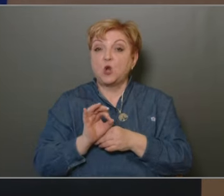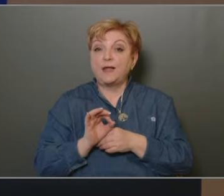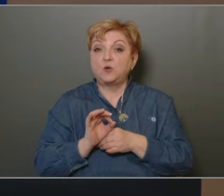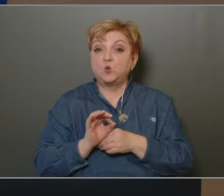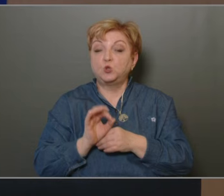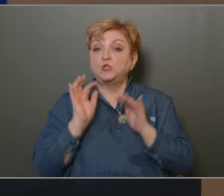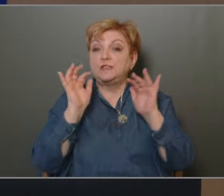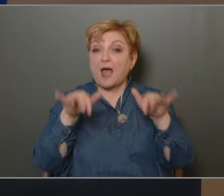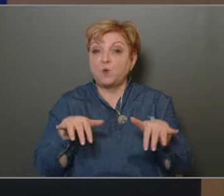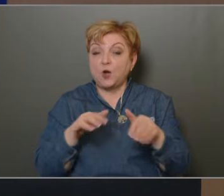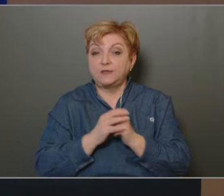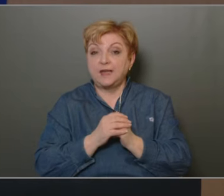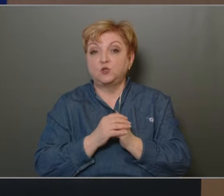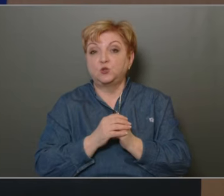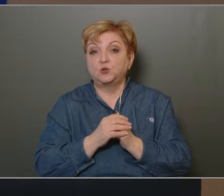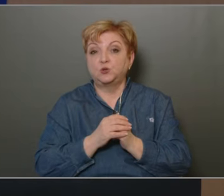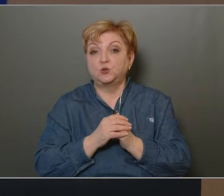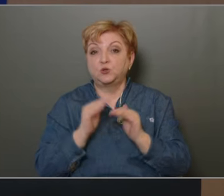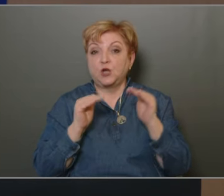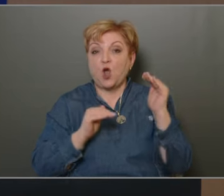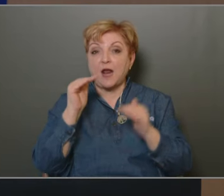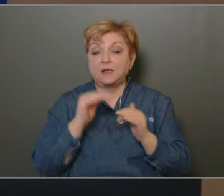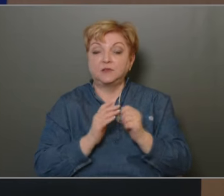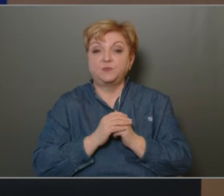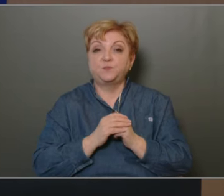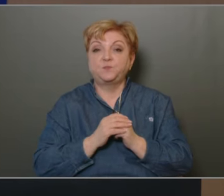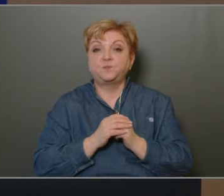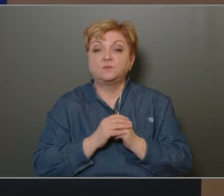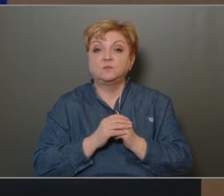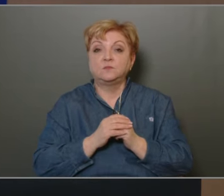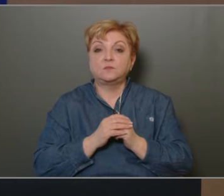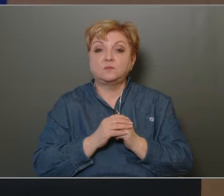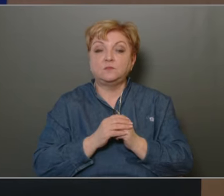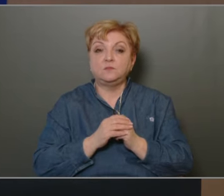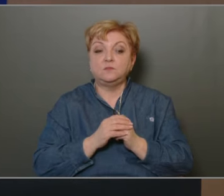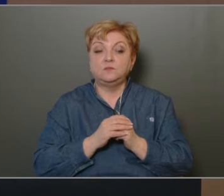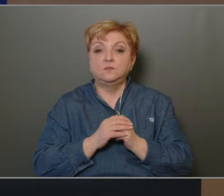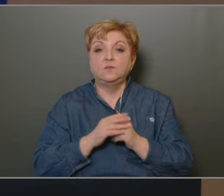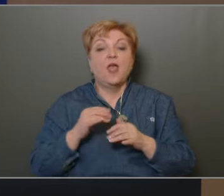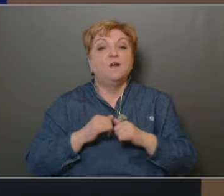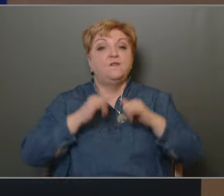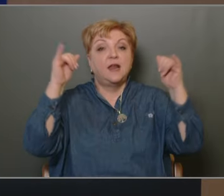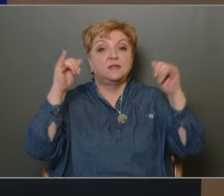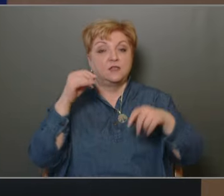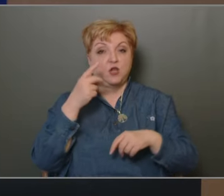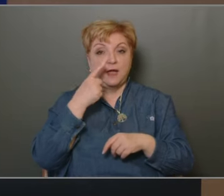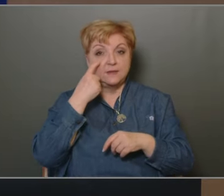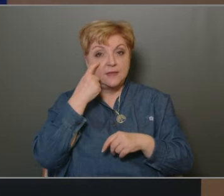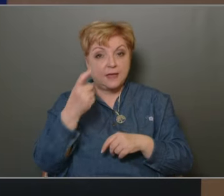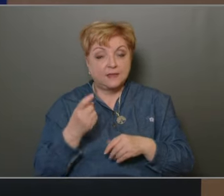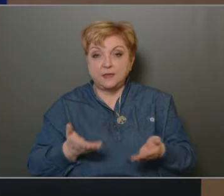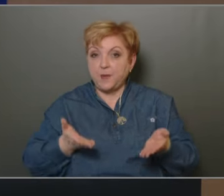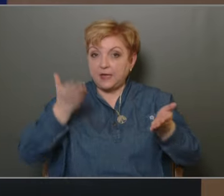támogatási arányt. A fejlesztések tekintetében